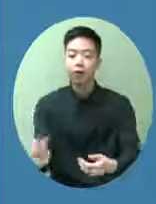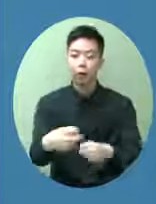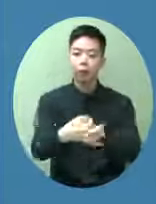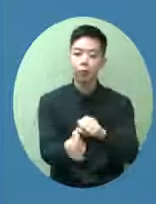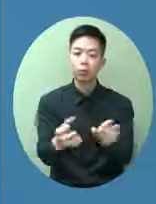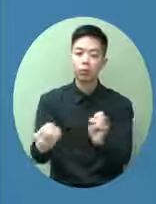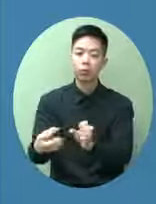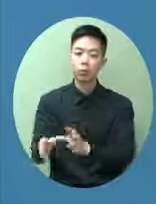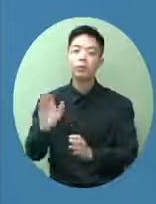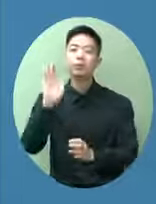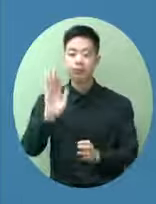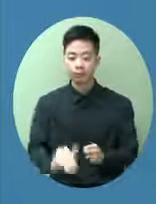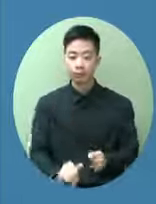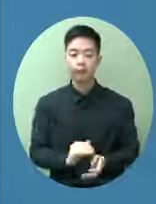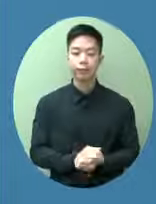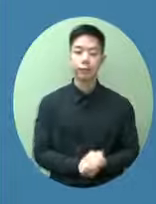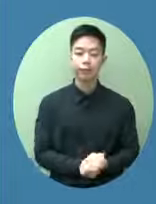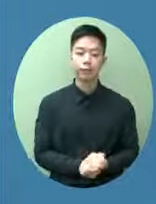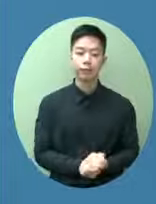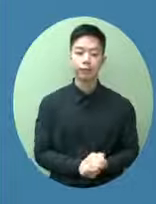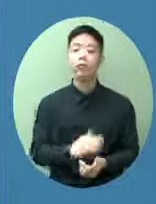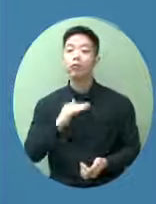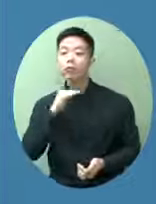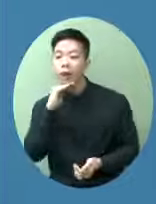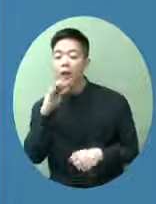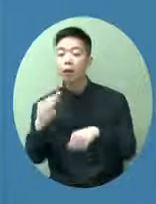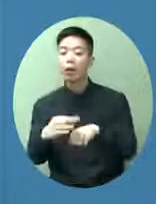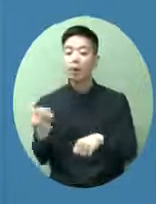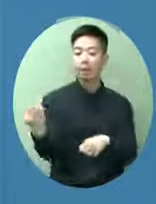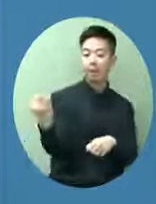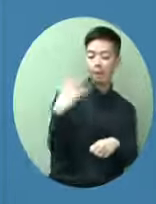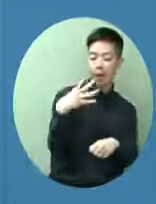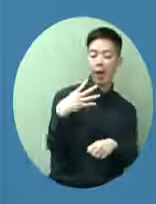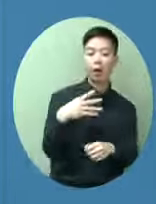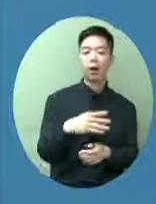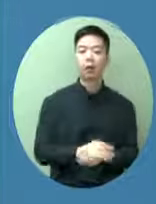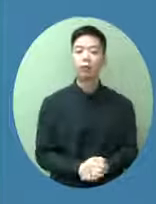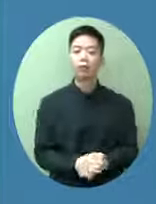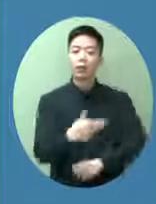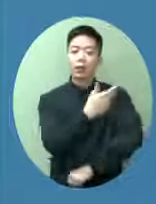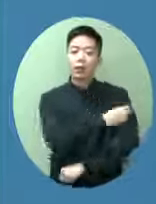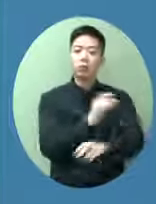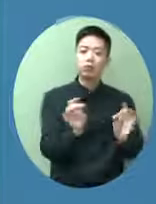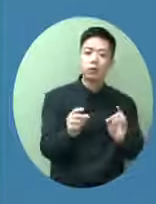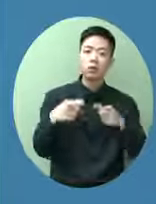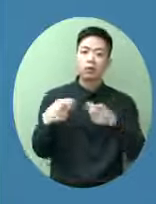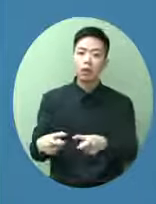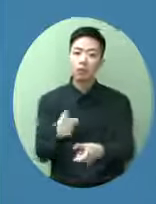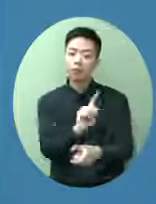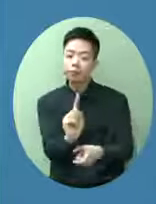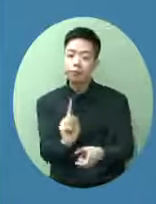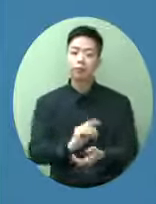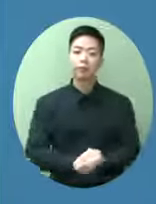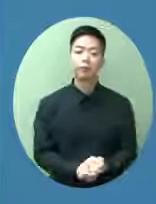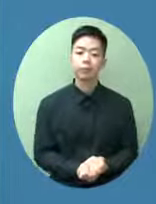會逐個國家跟他們談等他們告訴我們他們自己的國家用哪種的針紙哪種的針卡我們